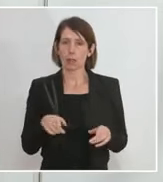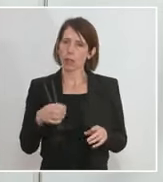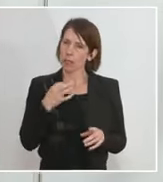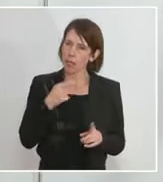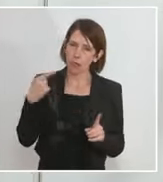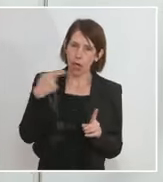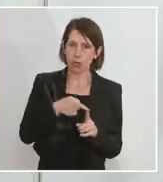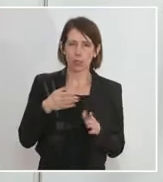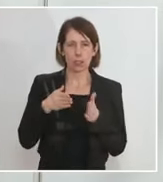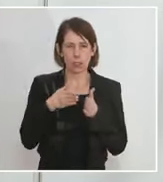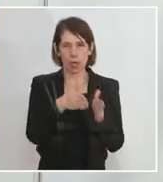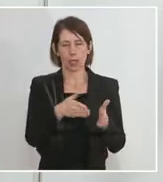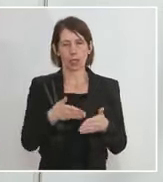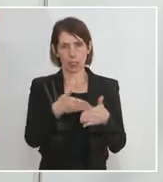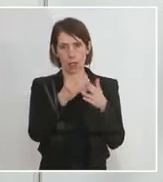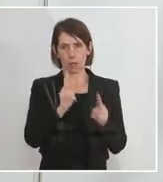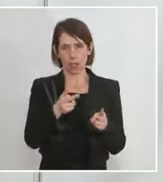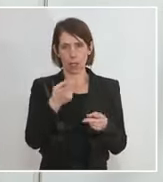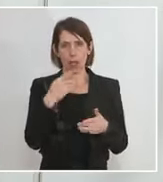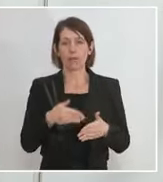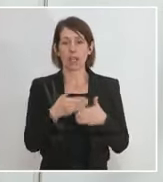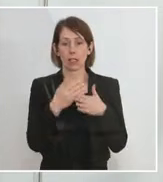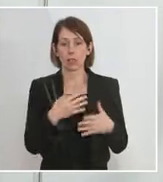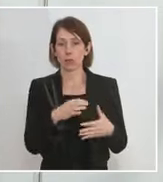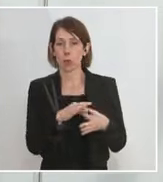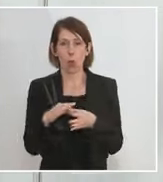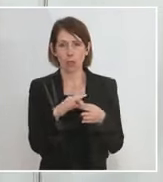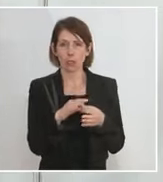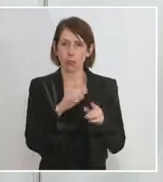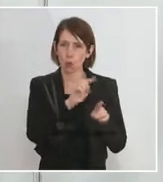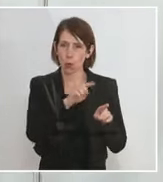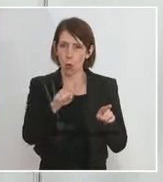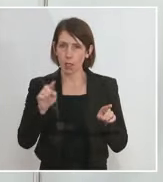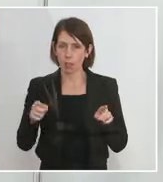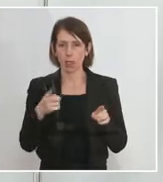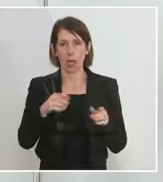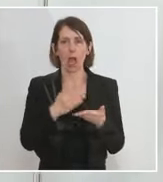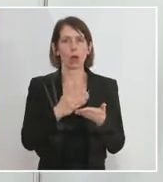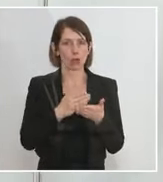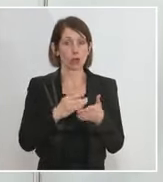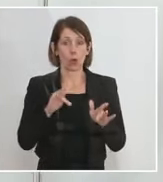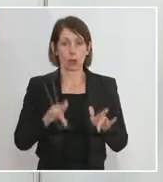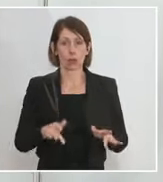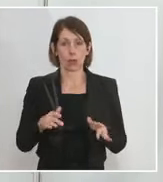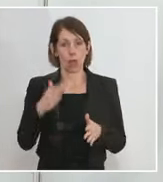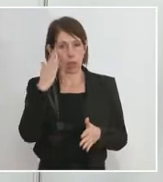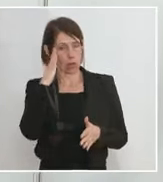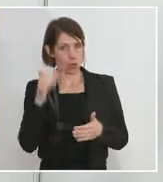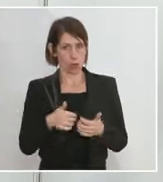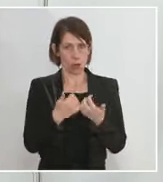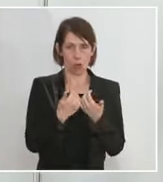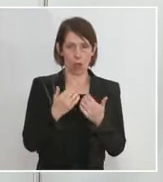deshalb helfen können, weil die österreichischen Hilfsorganisationen hier genau in diesen Regionen auch schon ein entsprechendes Know-how